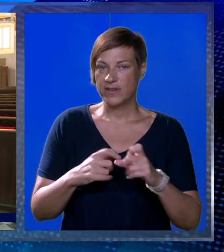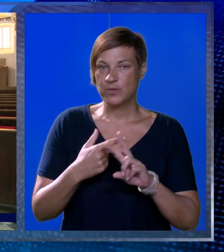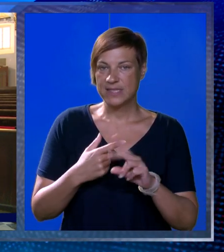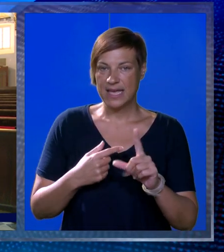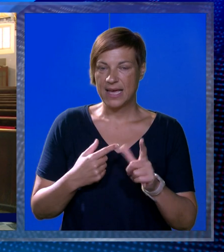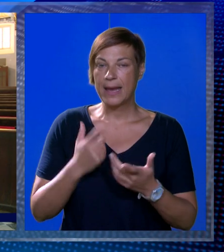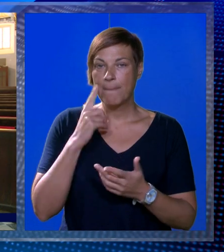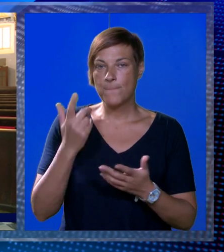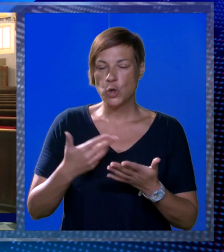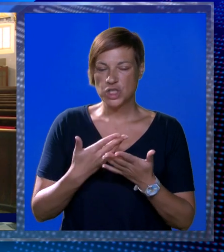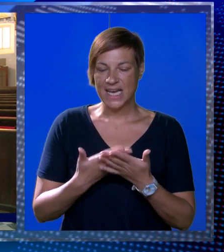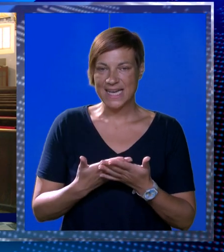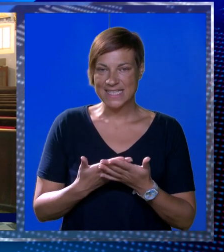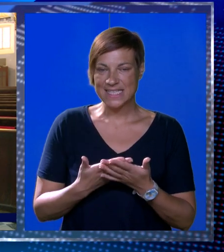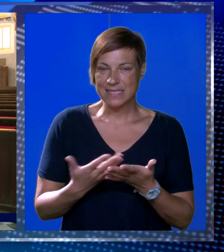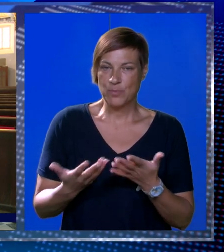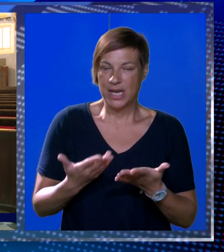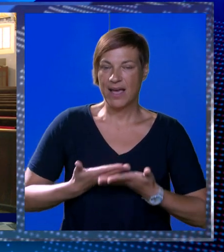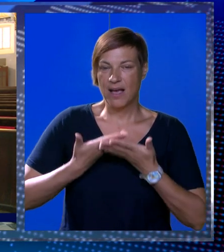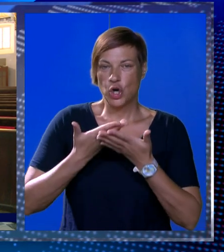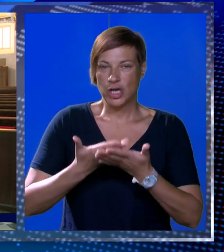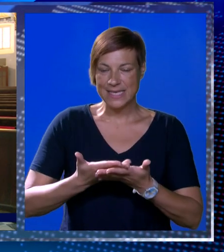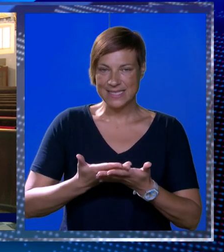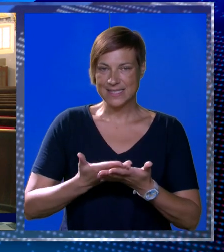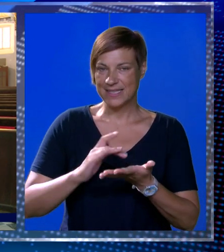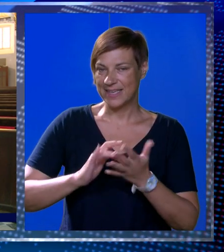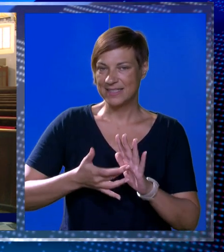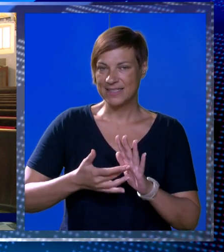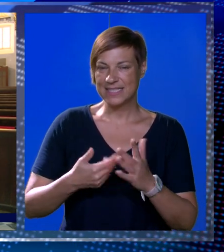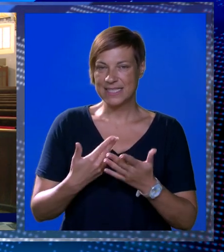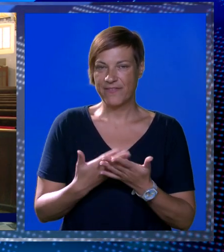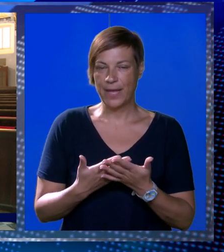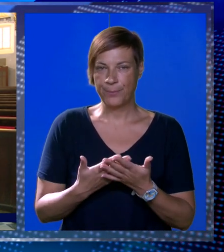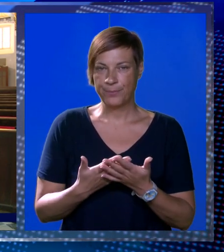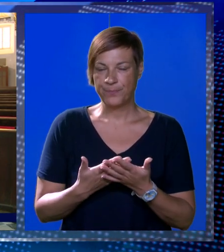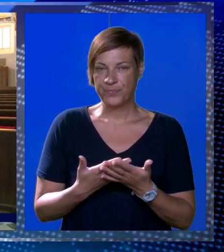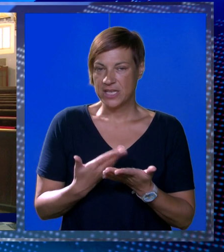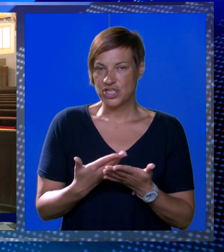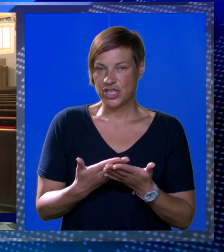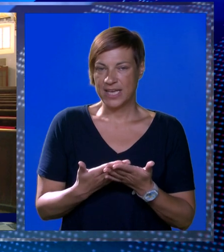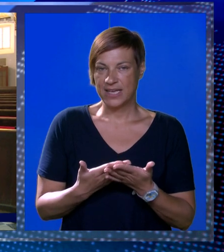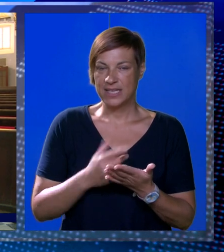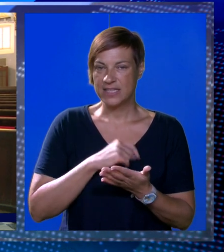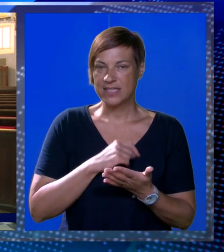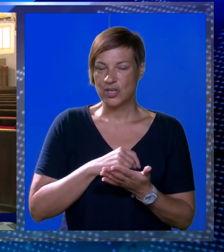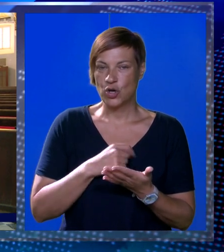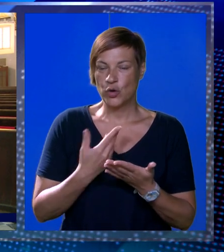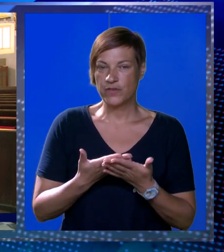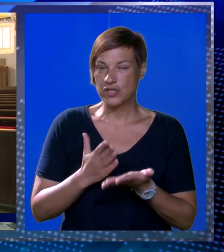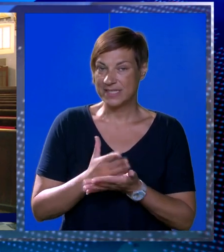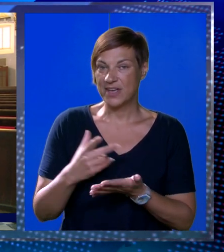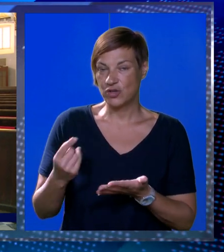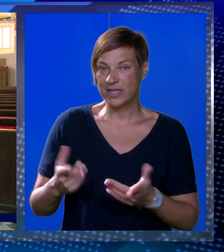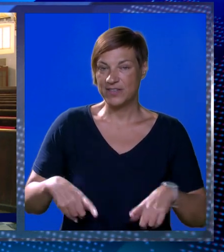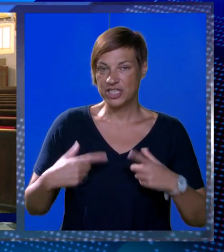Sahari pokušali smo nekako iznijeti sve ono što je karakteristično za duhovnost pustinje u